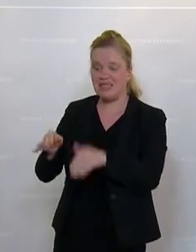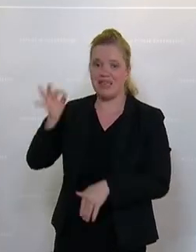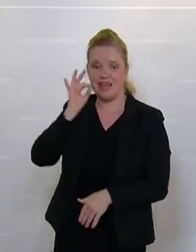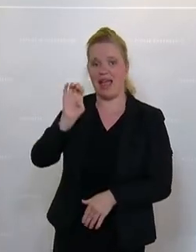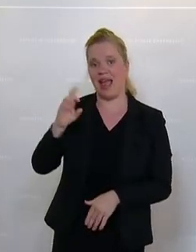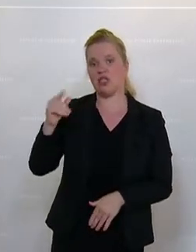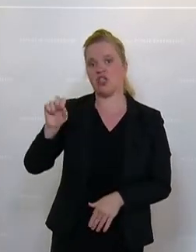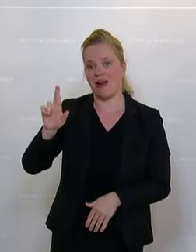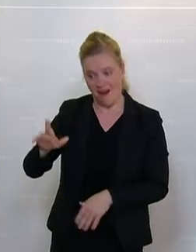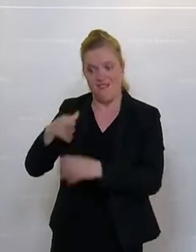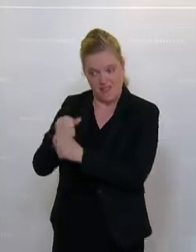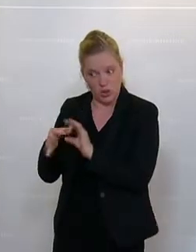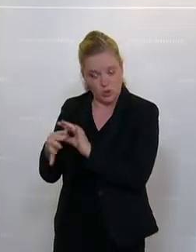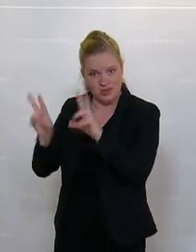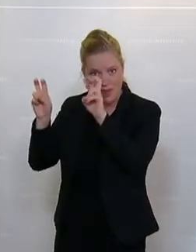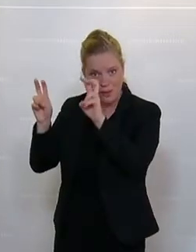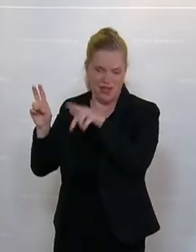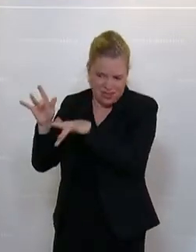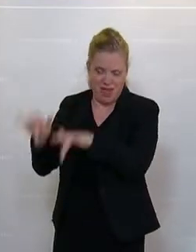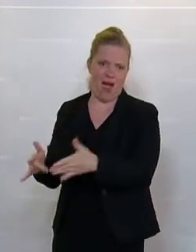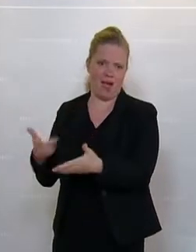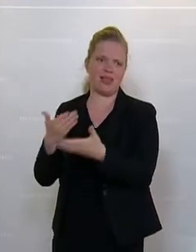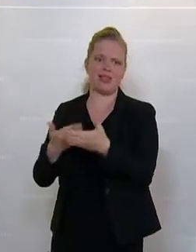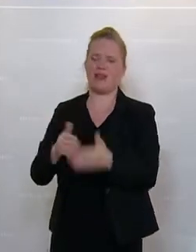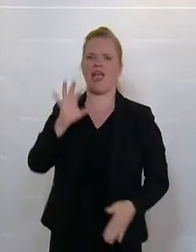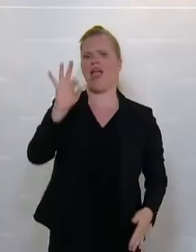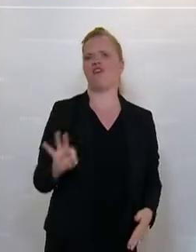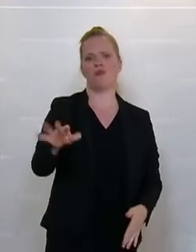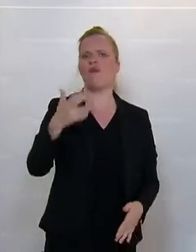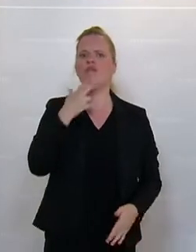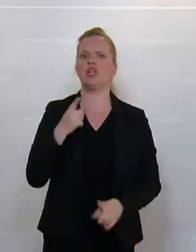Daher ist es wieder ein weiterer Punkt vom Politheater der Freiheitlichen.